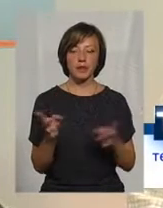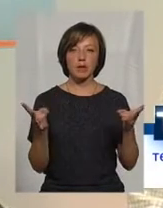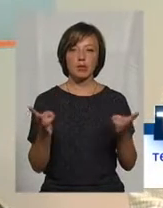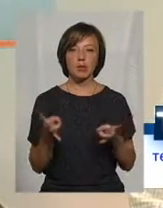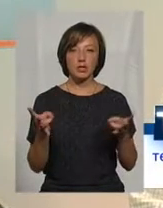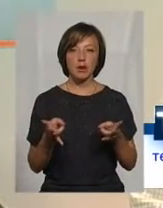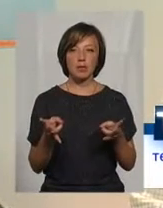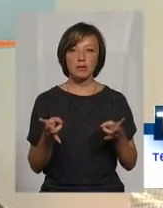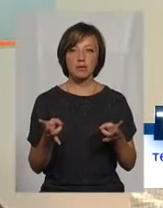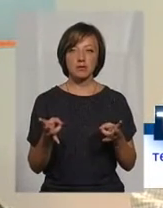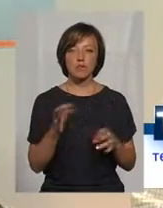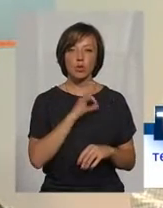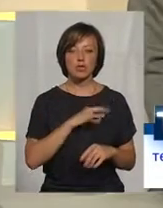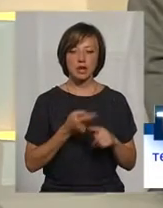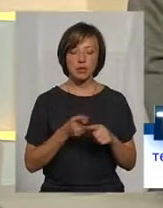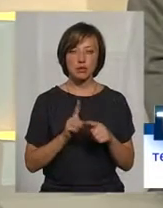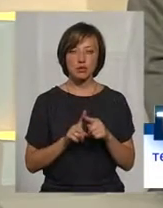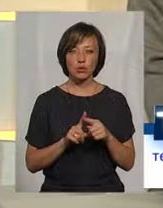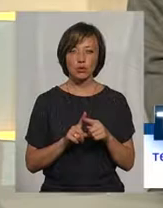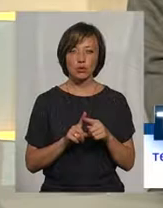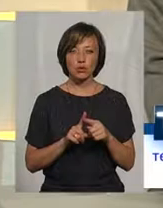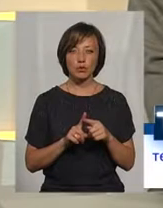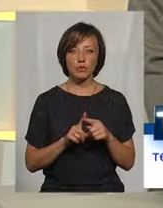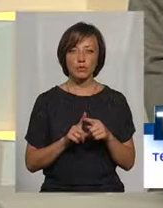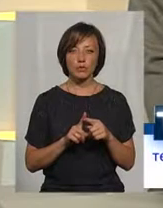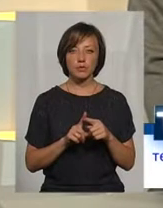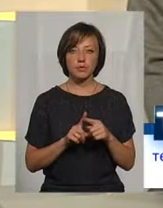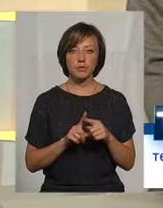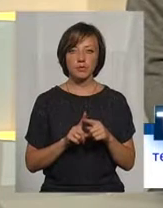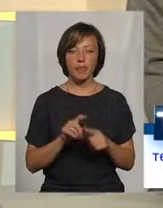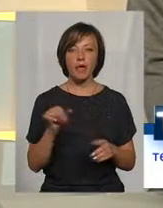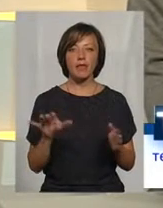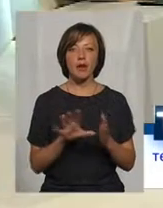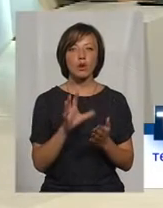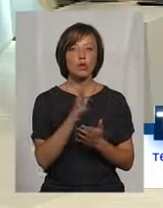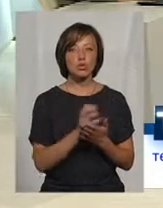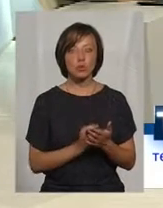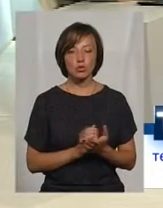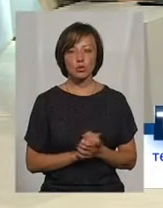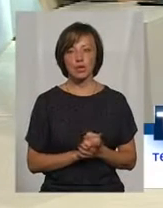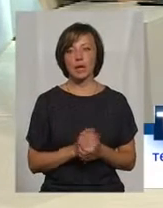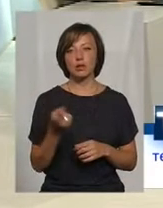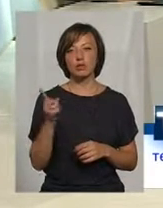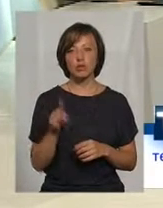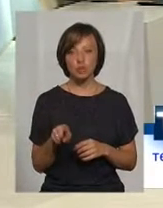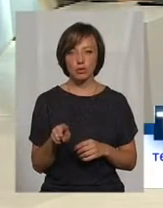щодо потребності використання цього, скажімо так, енергоресурсу. Тому,